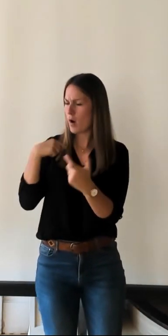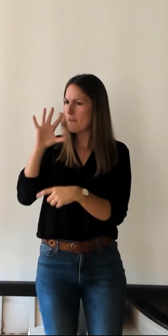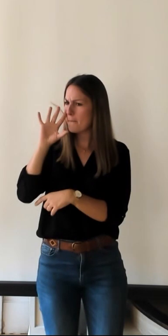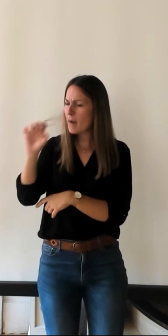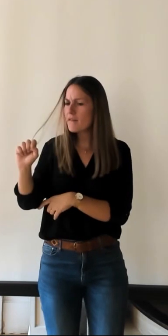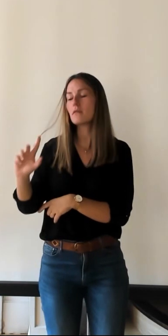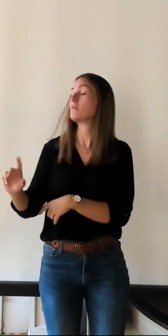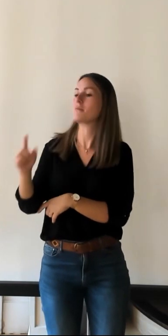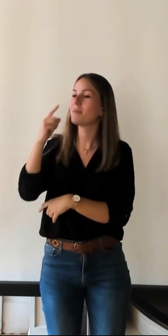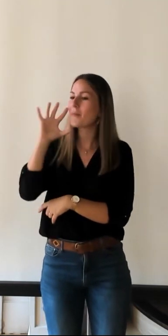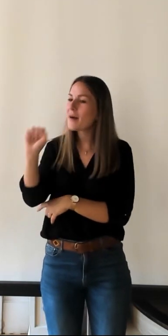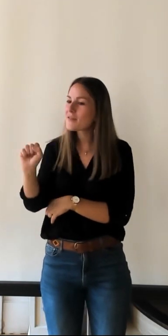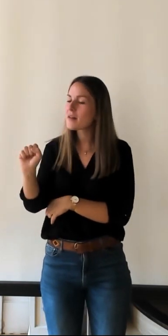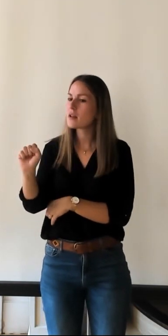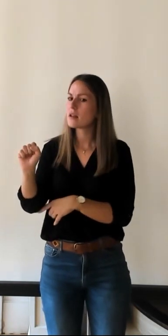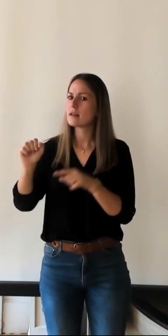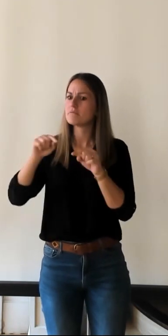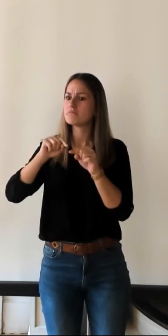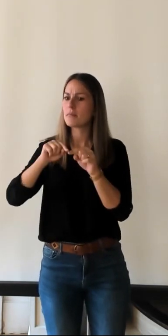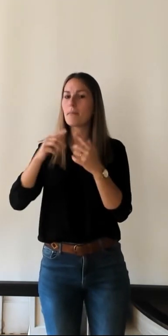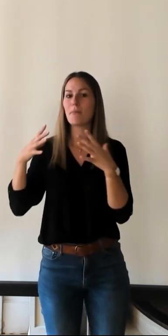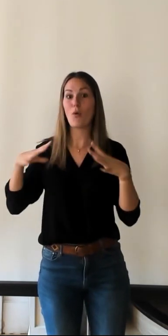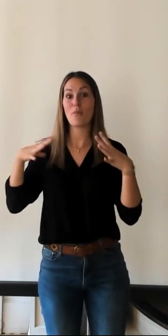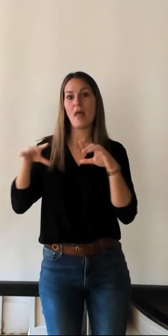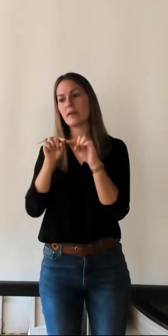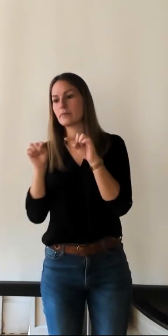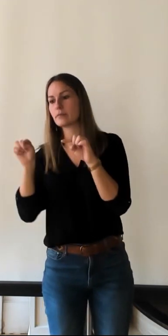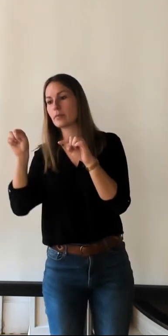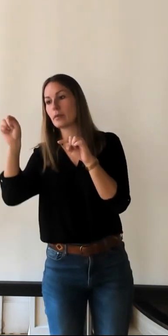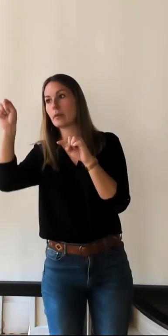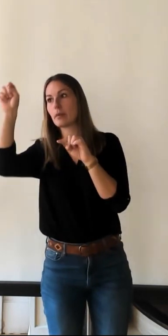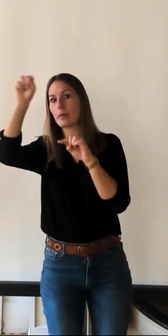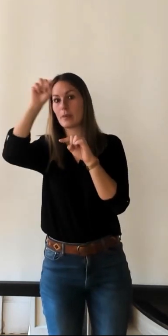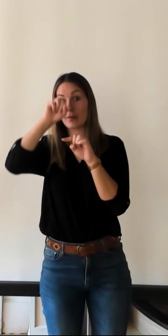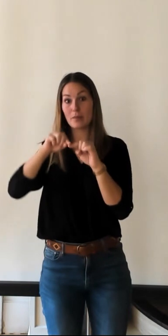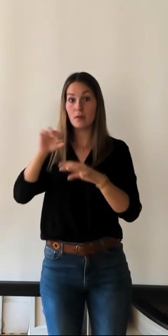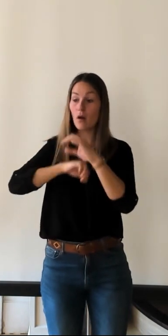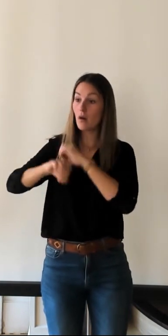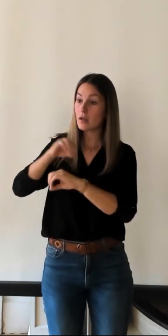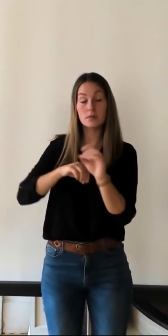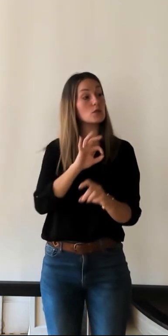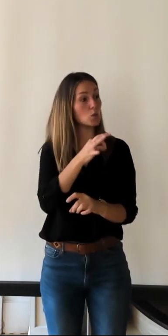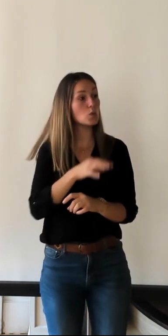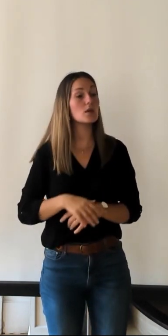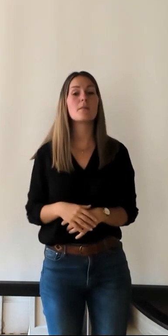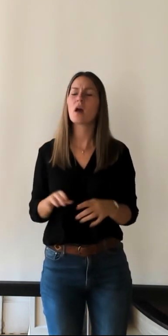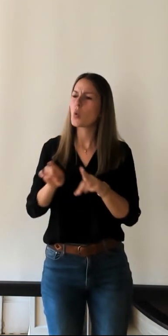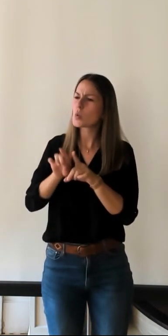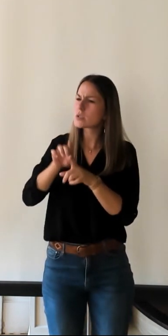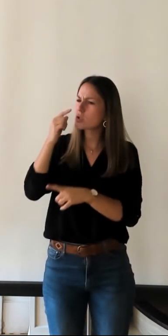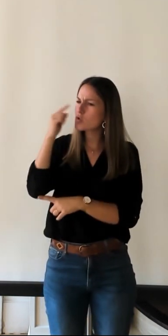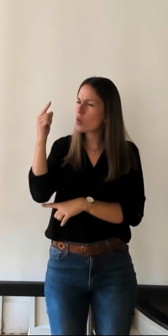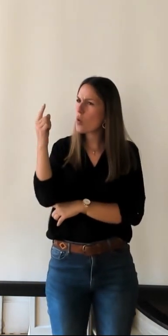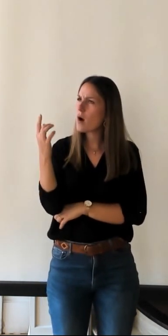organisaient des circuits des circuits et aussi il me semble qu'il y avait eu